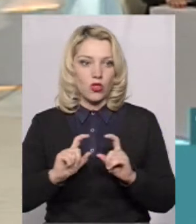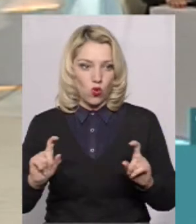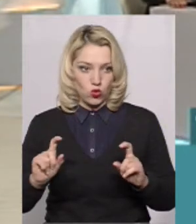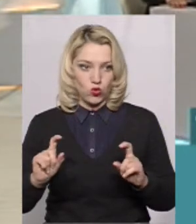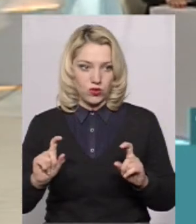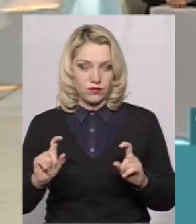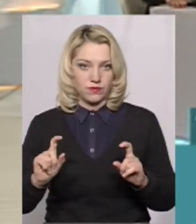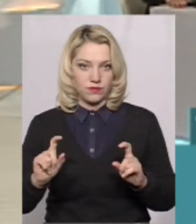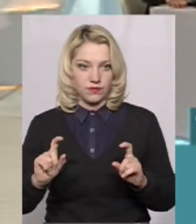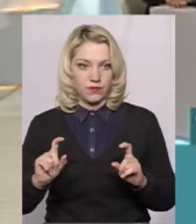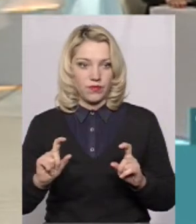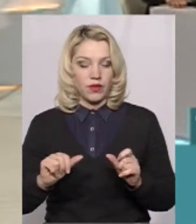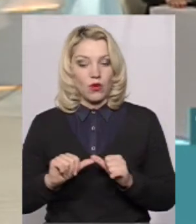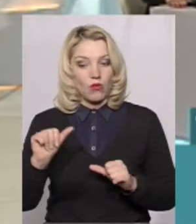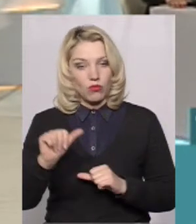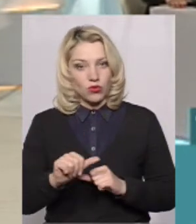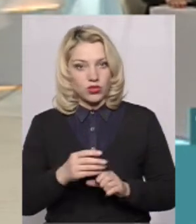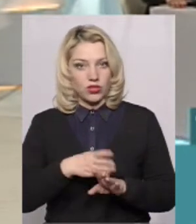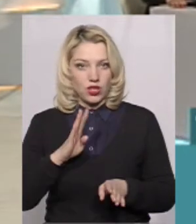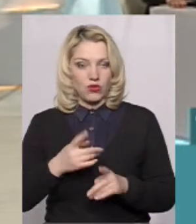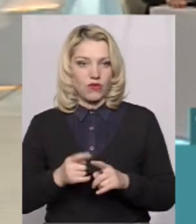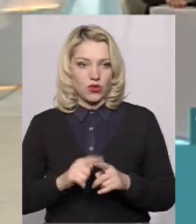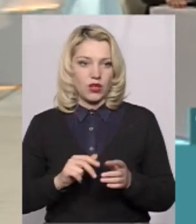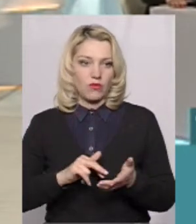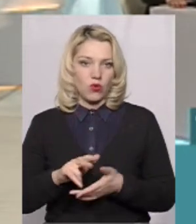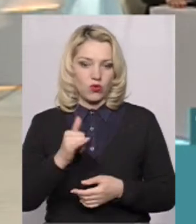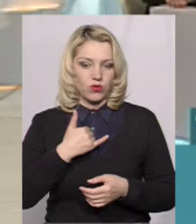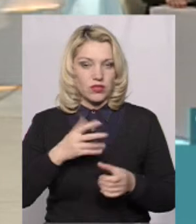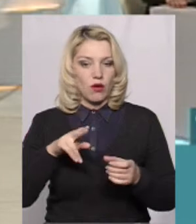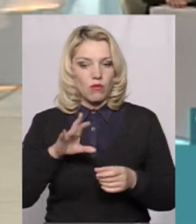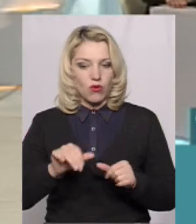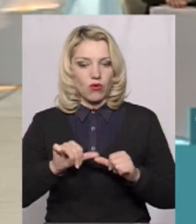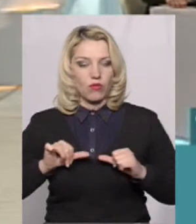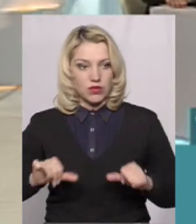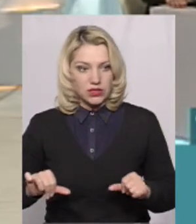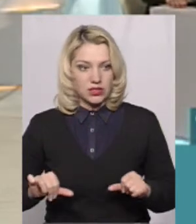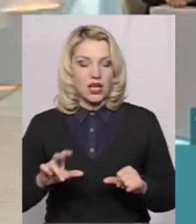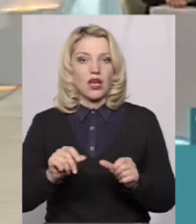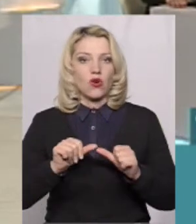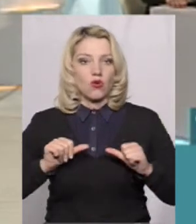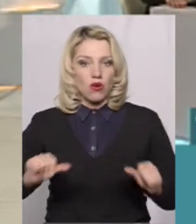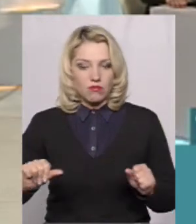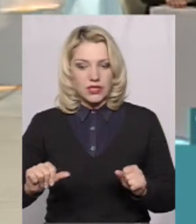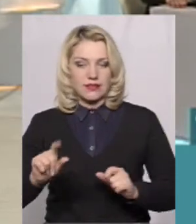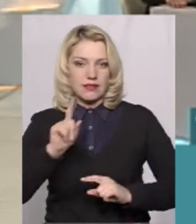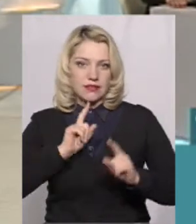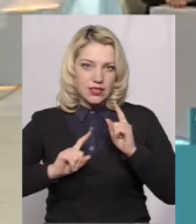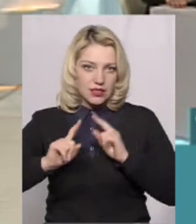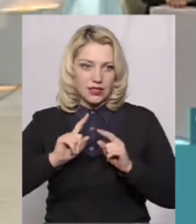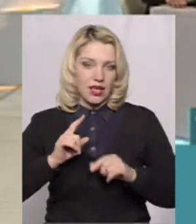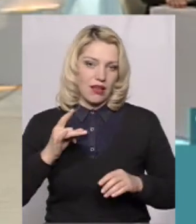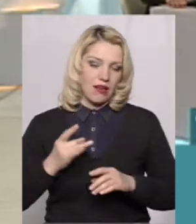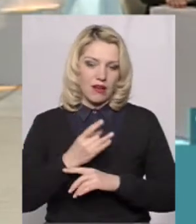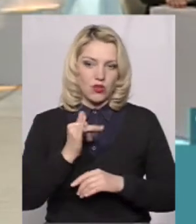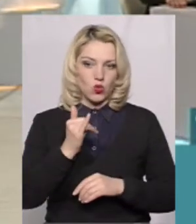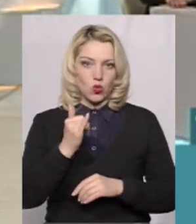поза чергою, вони проходять нас по комісії. На комісії, ну комісія засідає в нас раз в